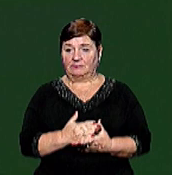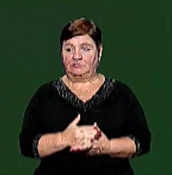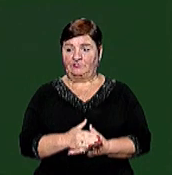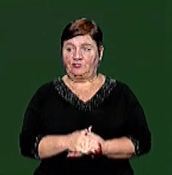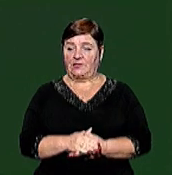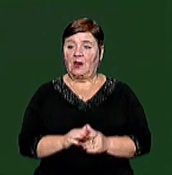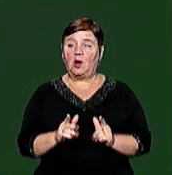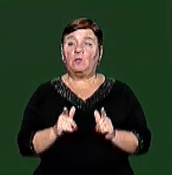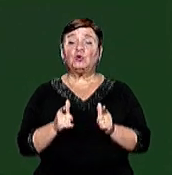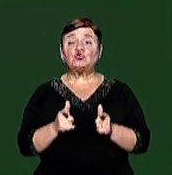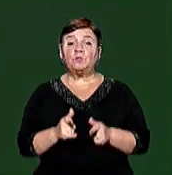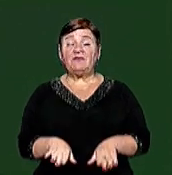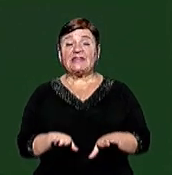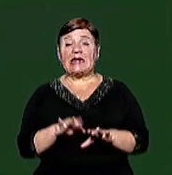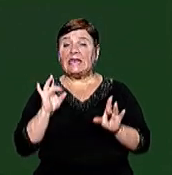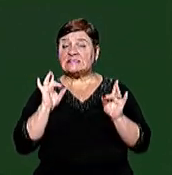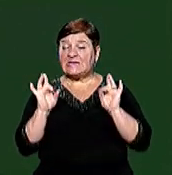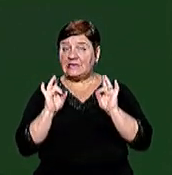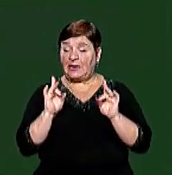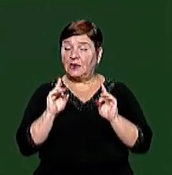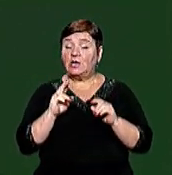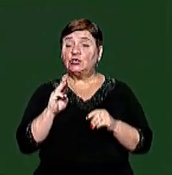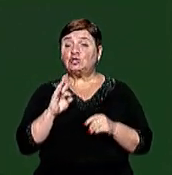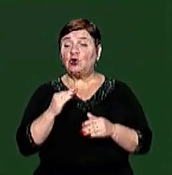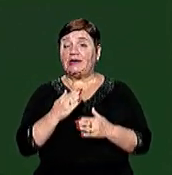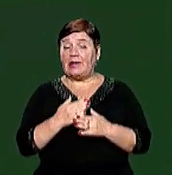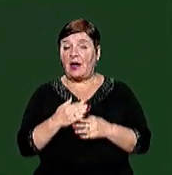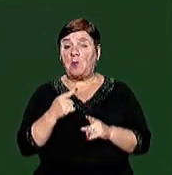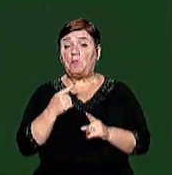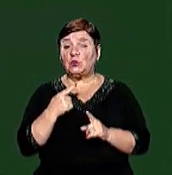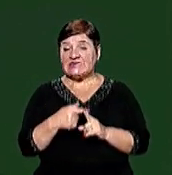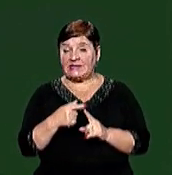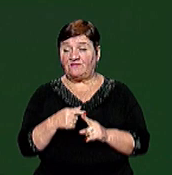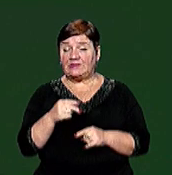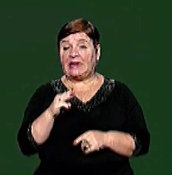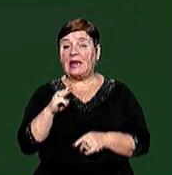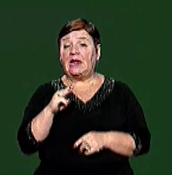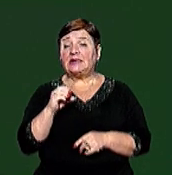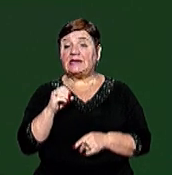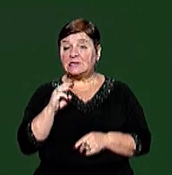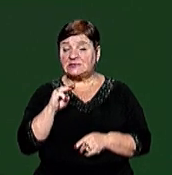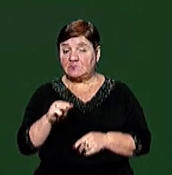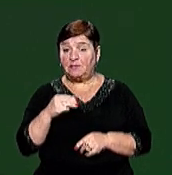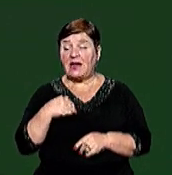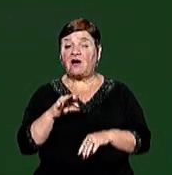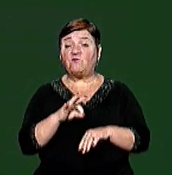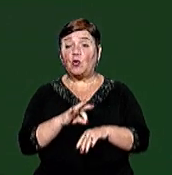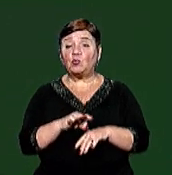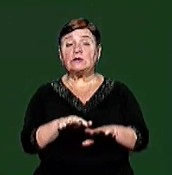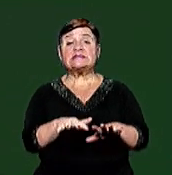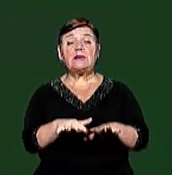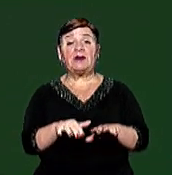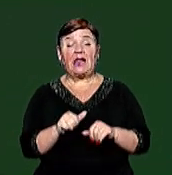Поступив тоді такий сигнал, що є позитивний тест, ми абсолютно зразу хвору забрали